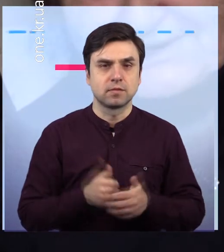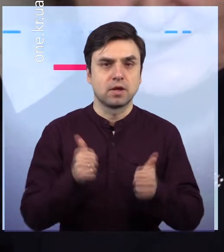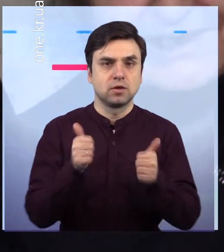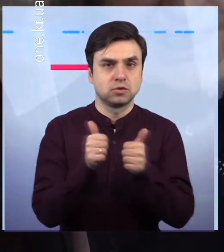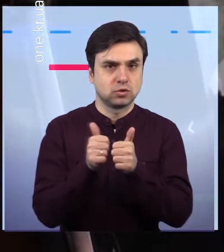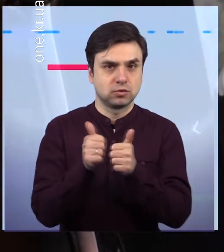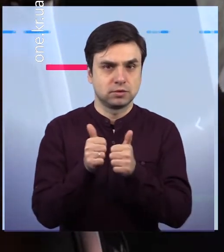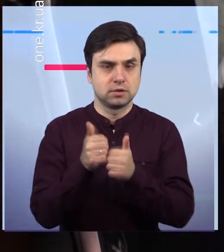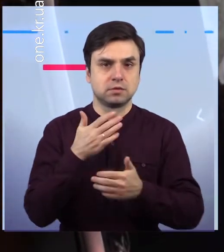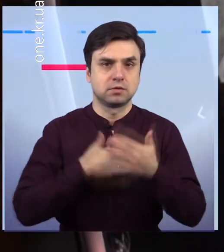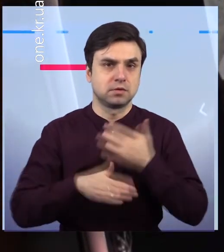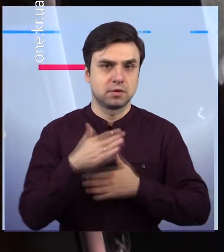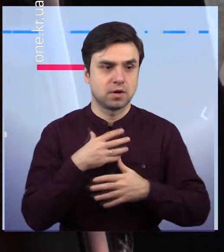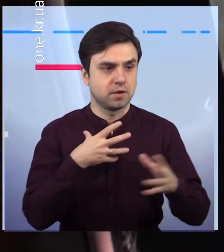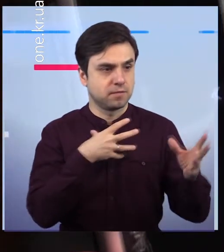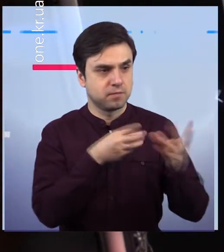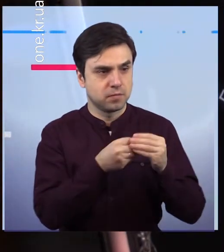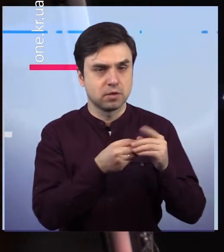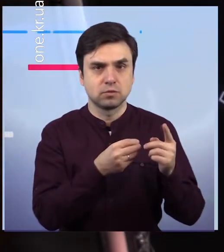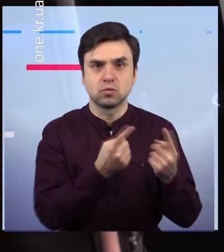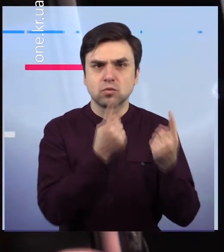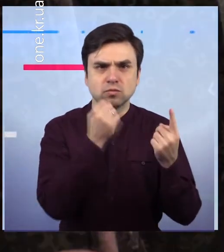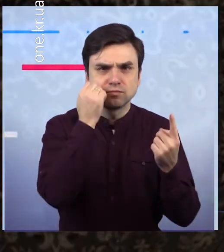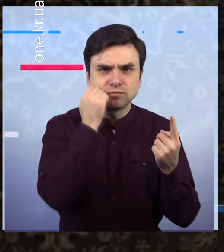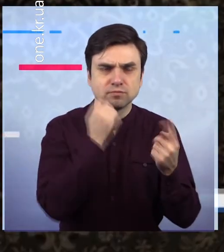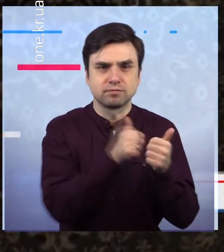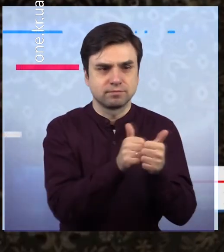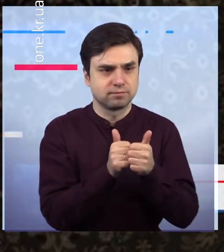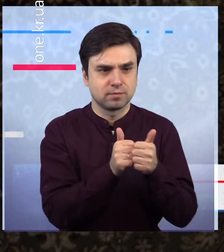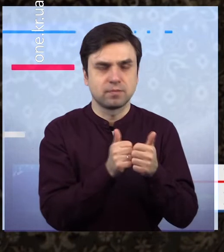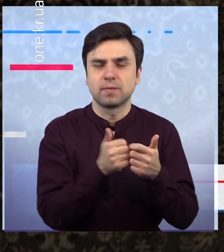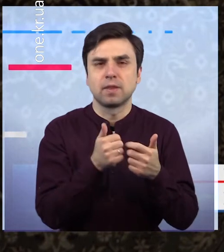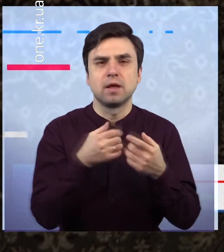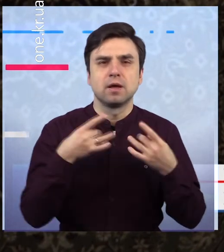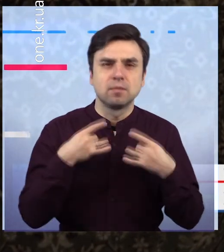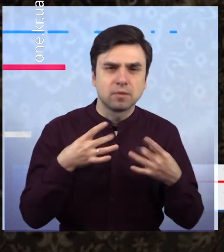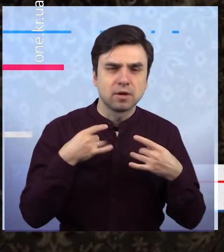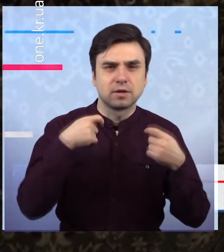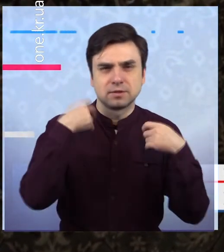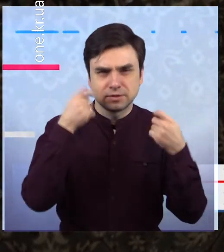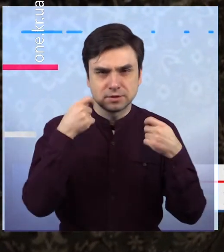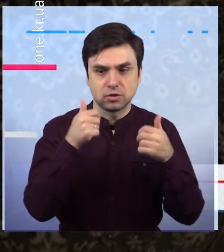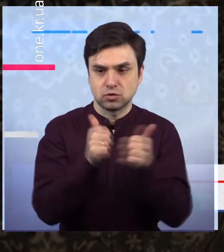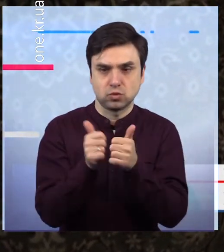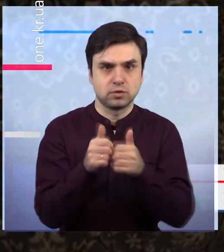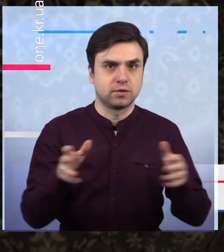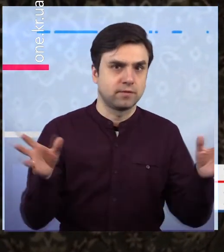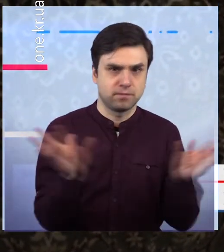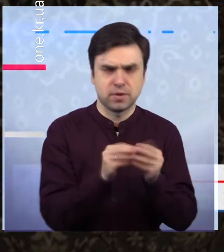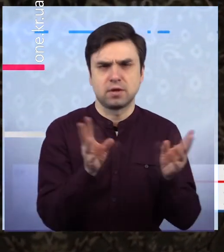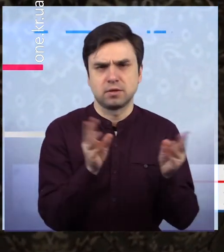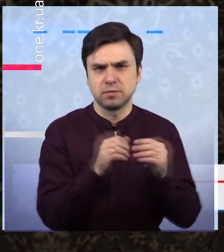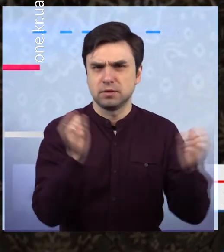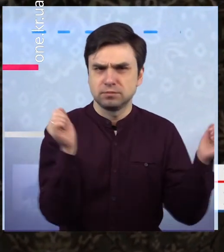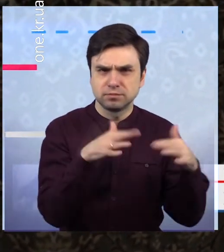відзначають разом. Тож, давно стали майже однією родиною. Сусідка, ми живемо вже більше 30 років з нею. Ми